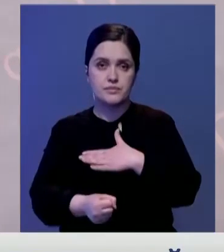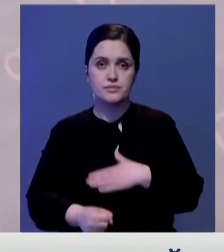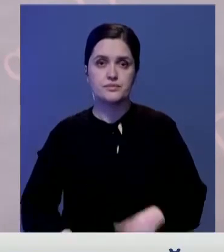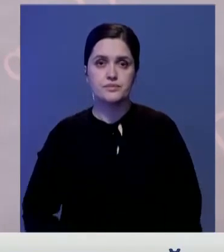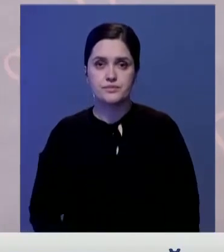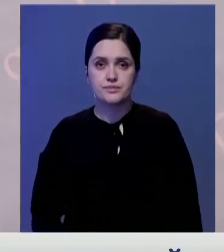изолятор. субтитров А.Семкин А.Егорова